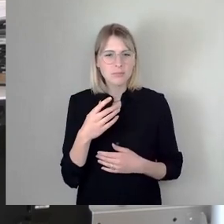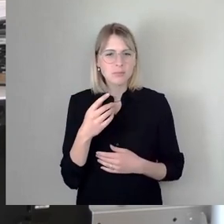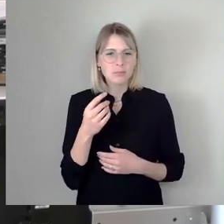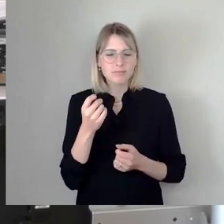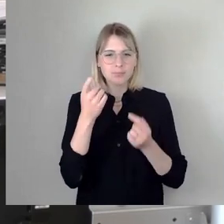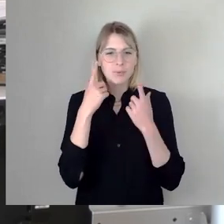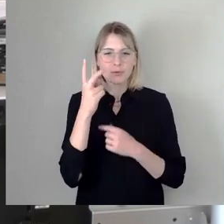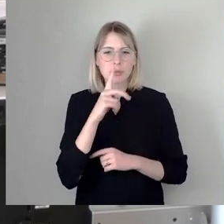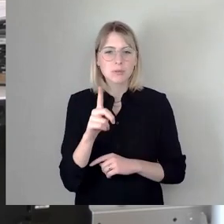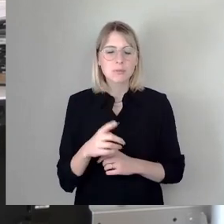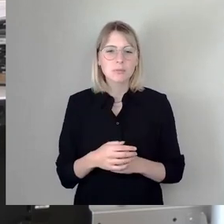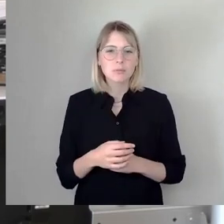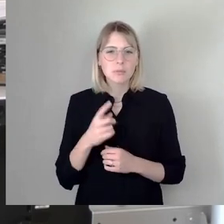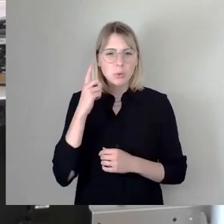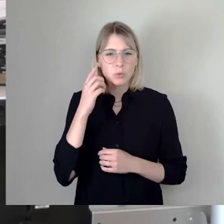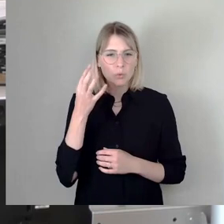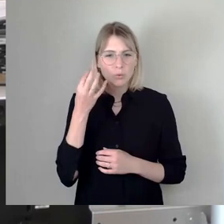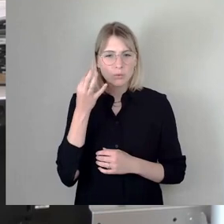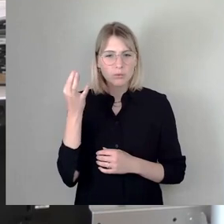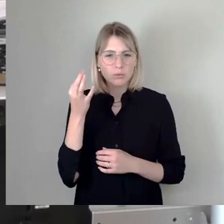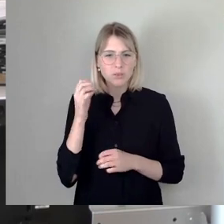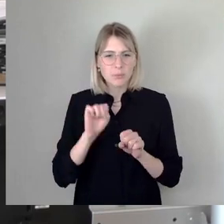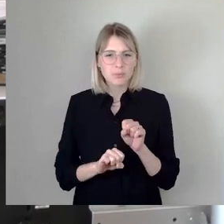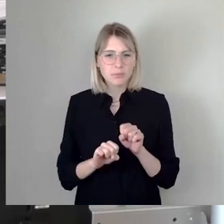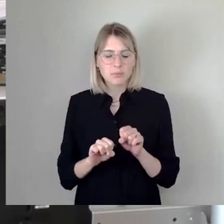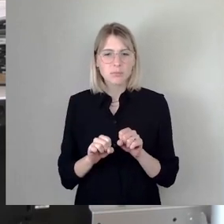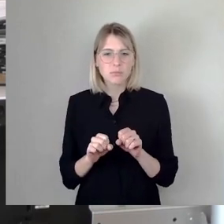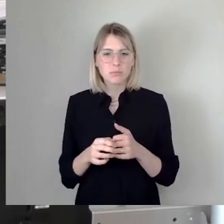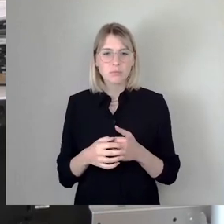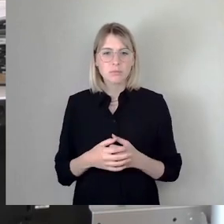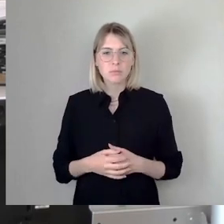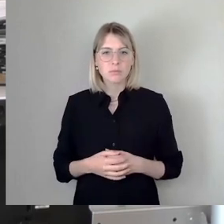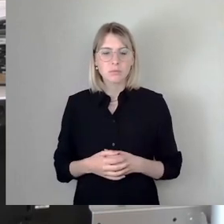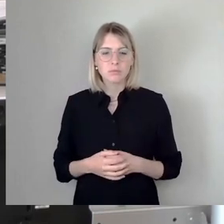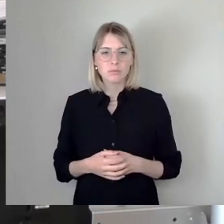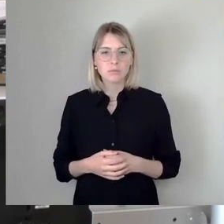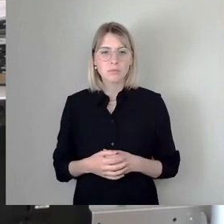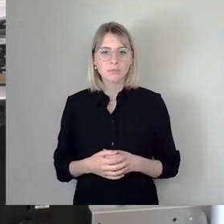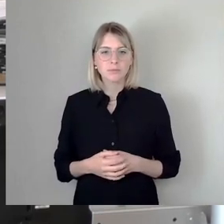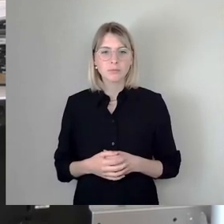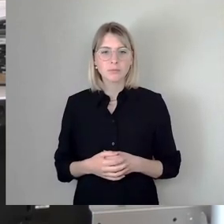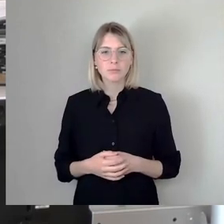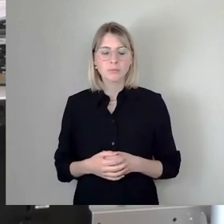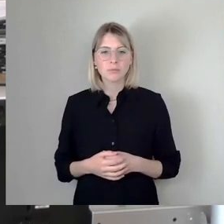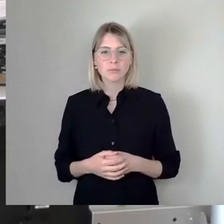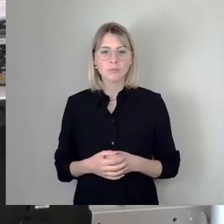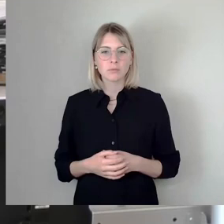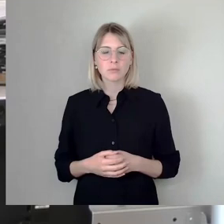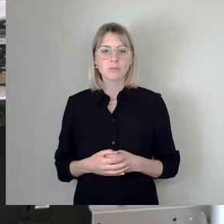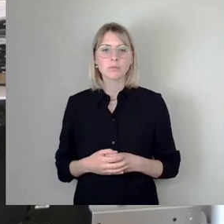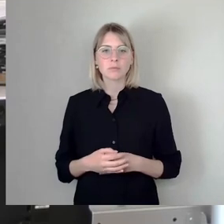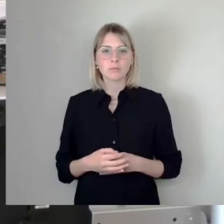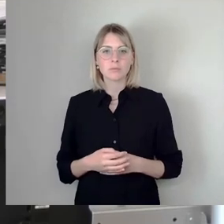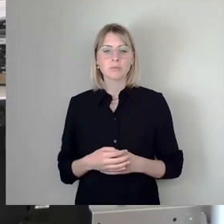Und das ist es ja auch tatsächlich. Das mag verschiedene Gründe haben. Da ist ein bisschen Agrarromantik dabei.